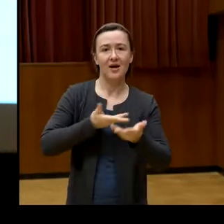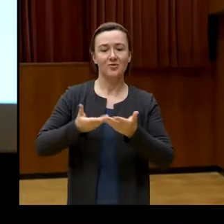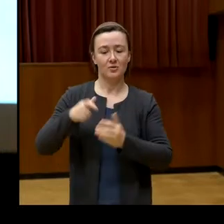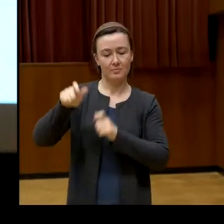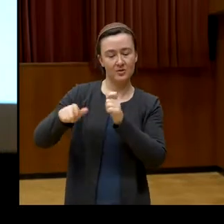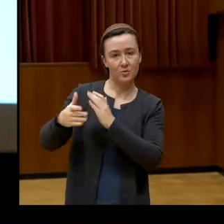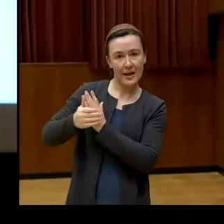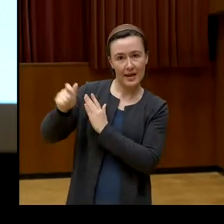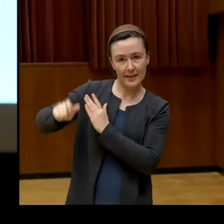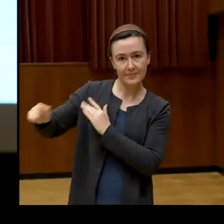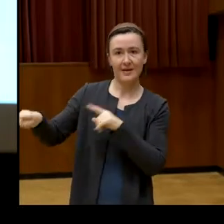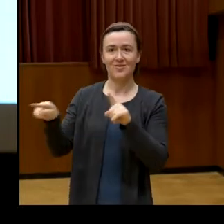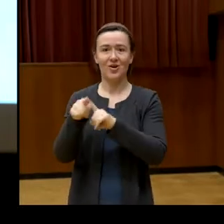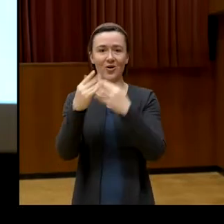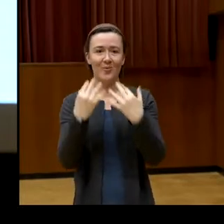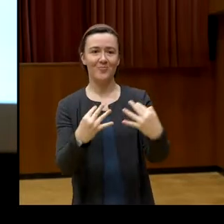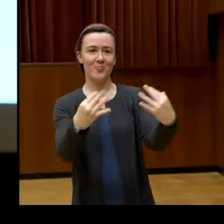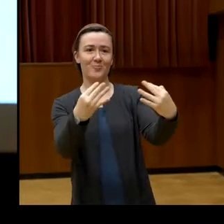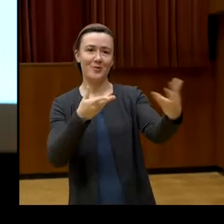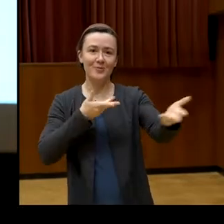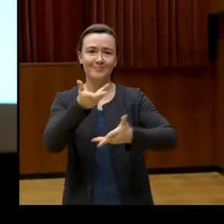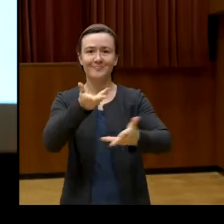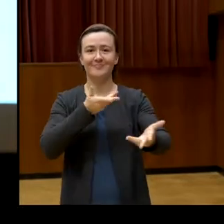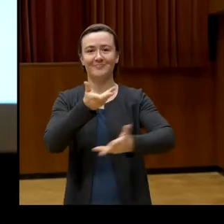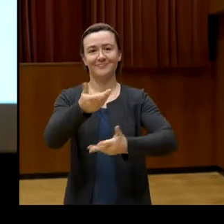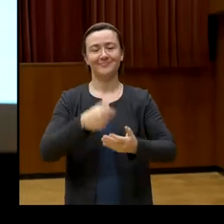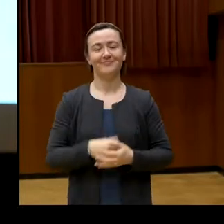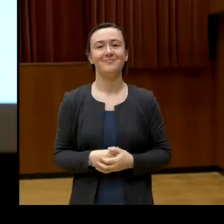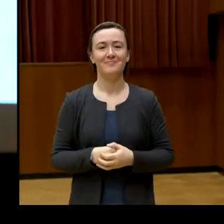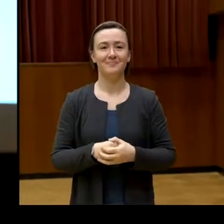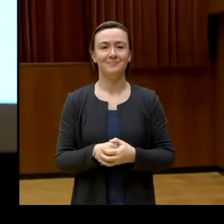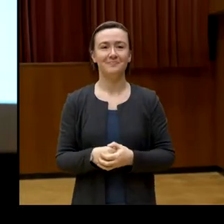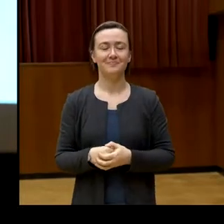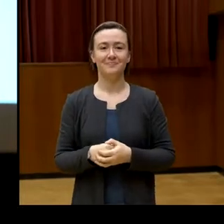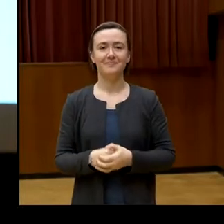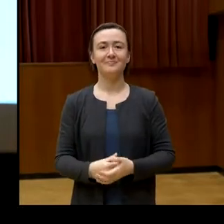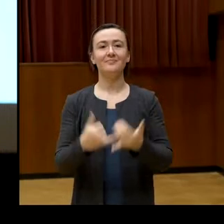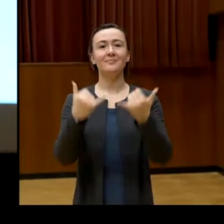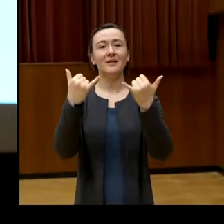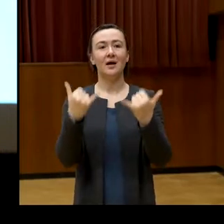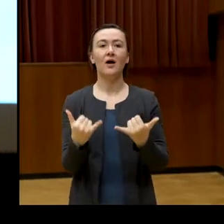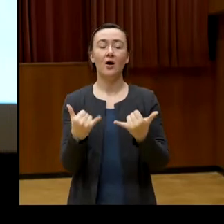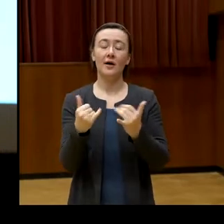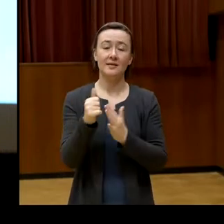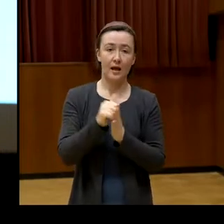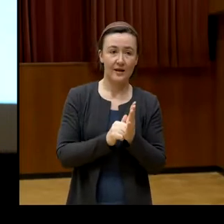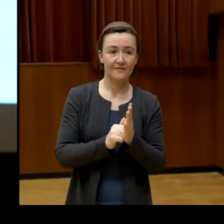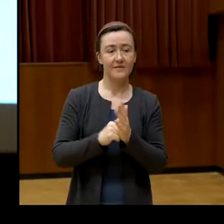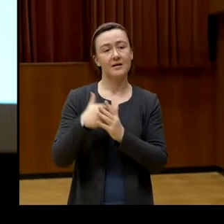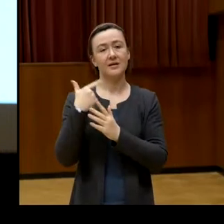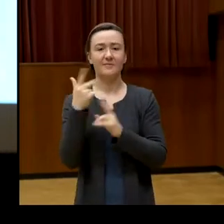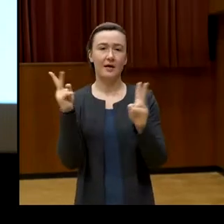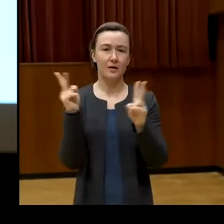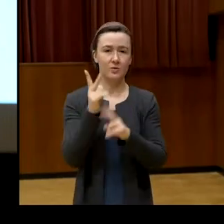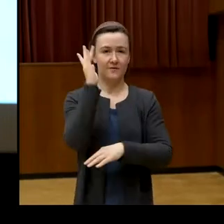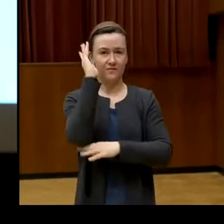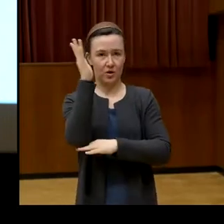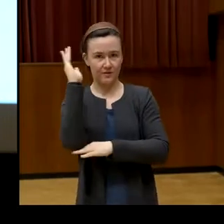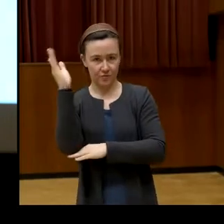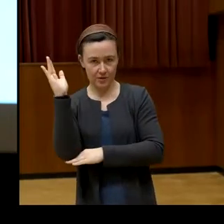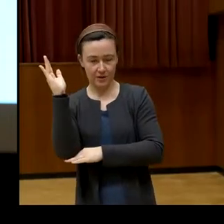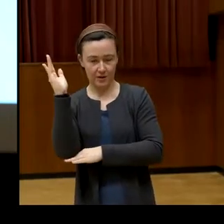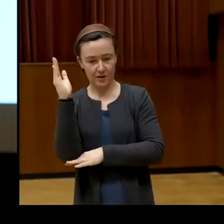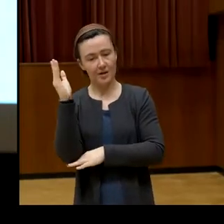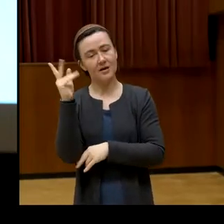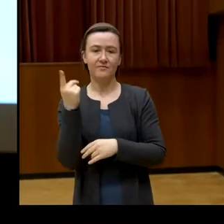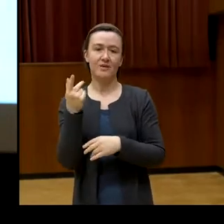und dem Publikum setzen wird. Wir werden heute mit zwei Keynotes beginnen, als Einstieg in die